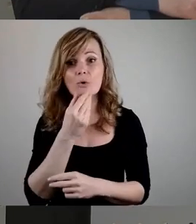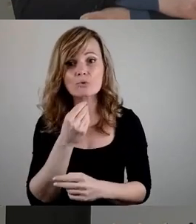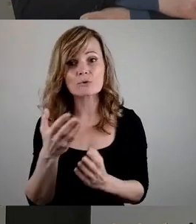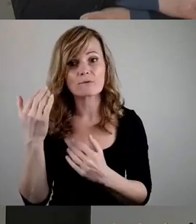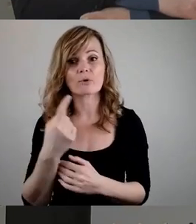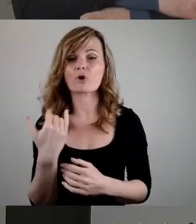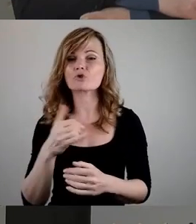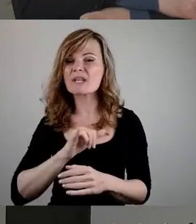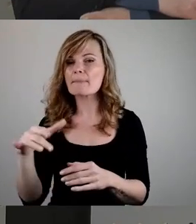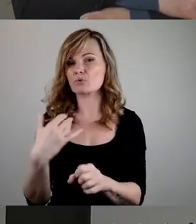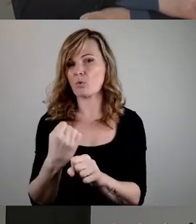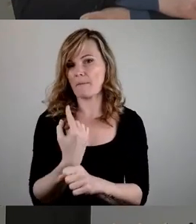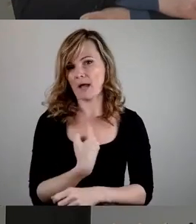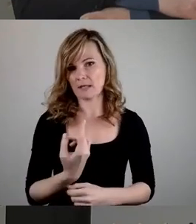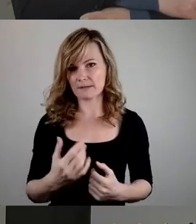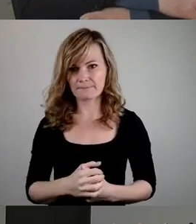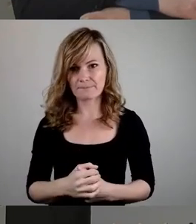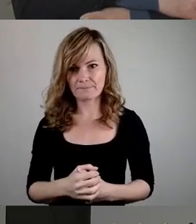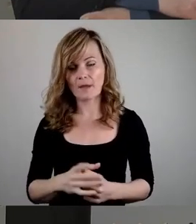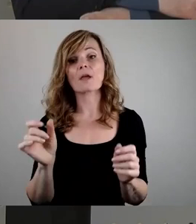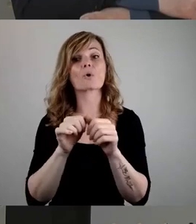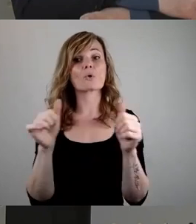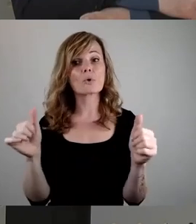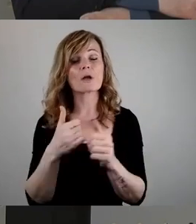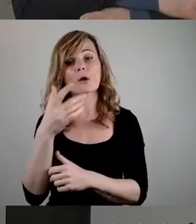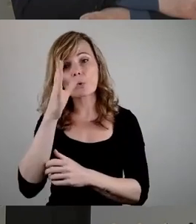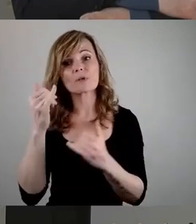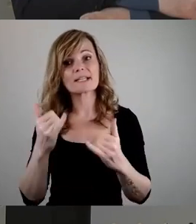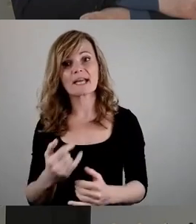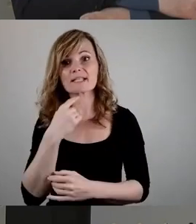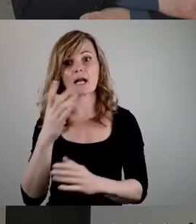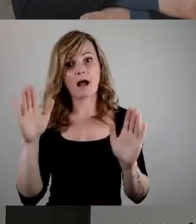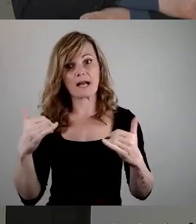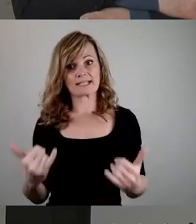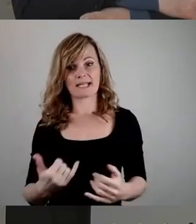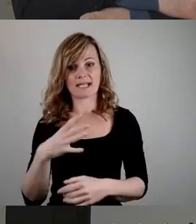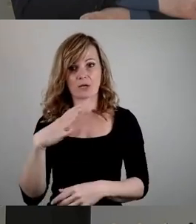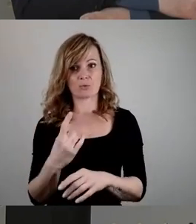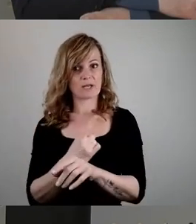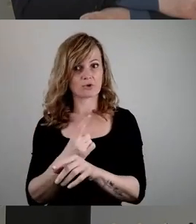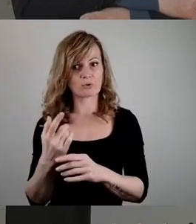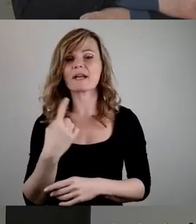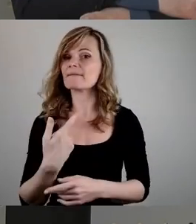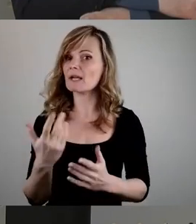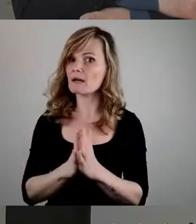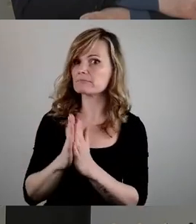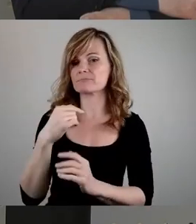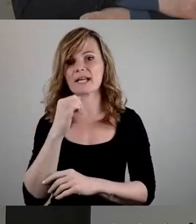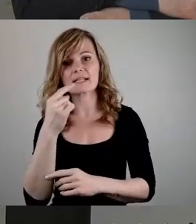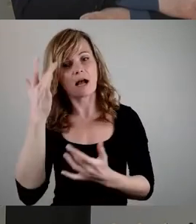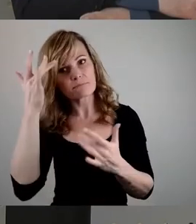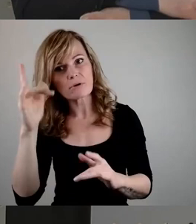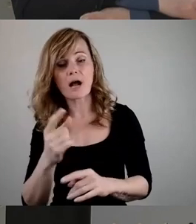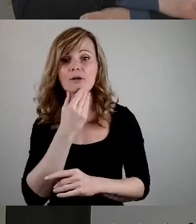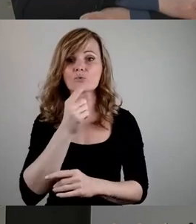haben wir schon immer so gemacht. Zum Glück blasen die Grünen nun zur aktuellen Stunde und wir können eifrig bekennen, wie sehr uns die Juden am Herzen